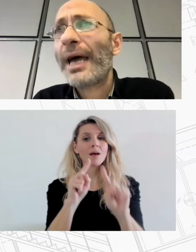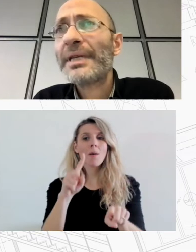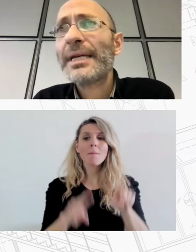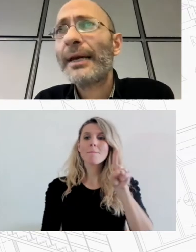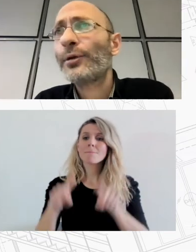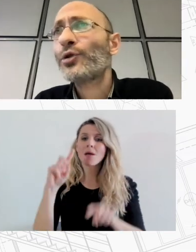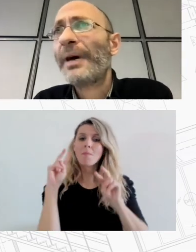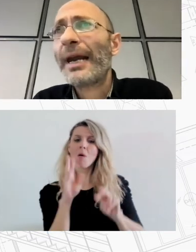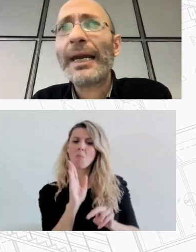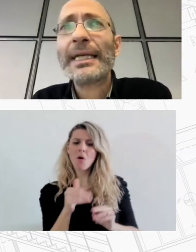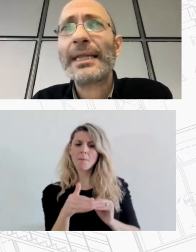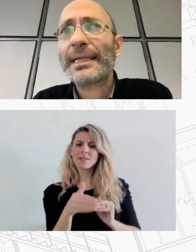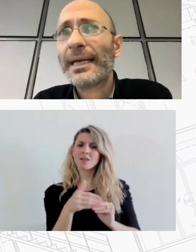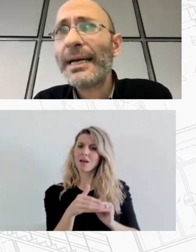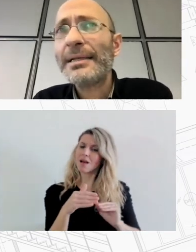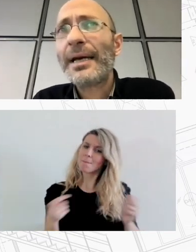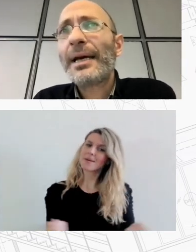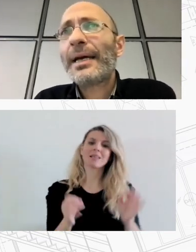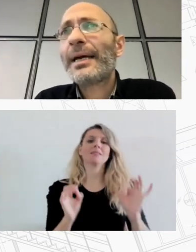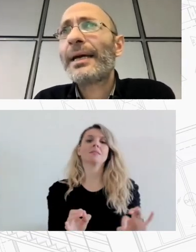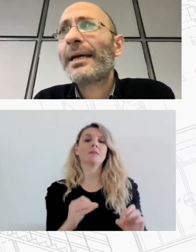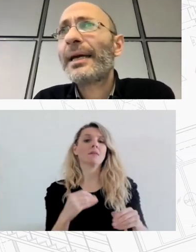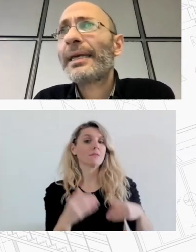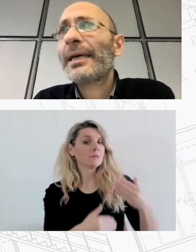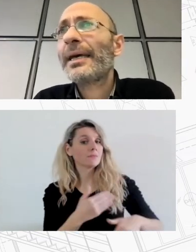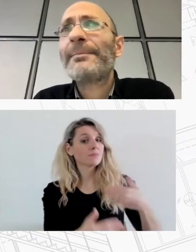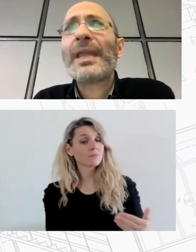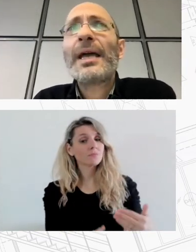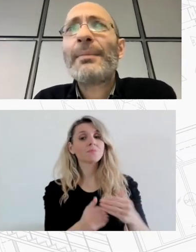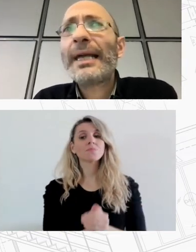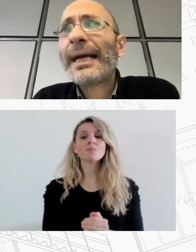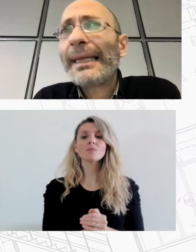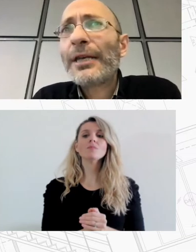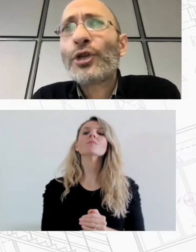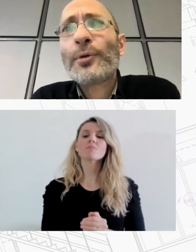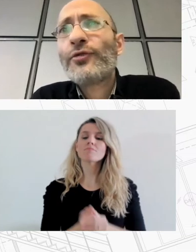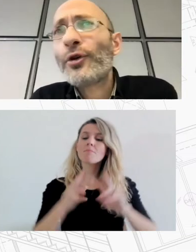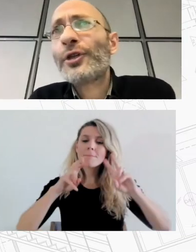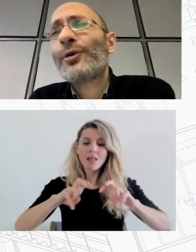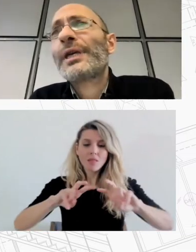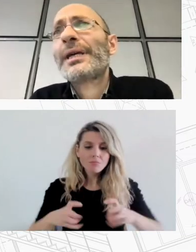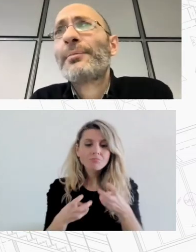υλοποιηθούν άμεσα να λειτουργήσουν παράλληλα και συνδυαστικά και η μελέτη κατέληξε